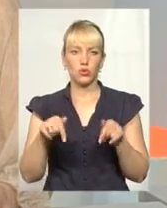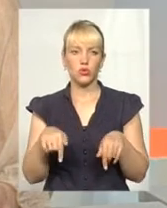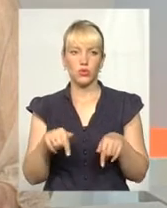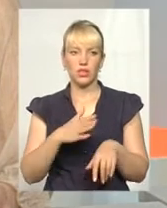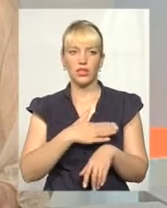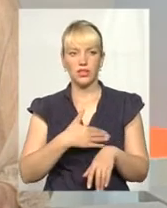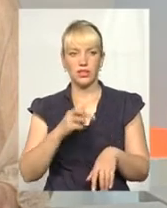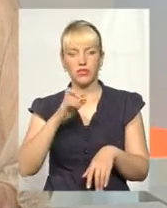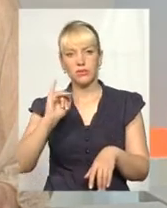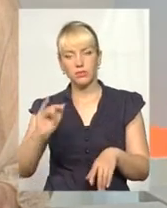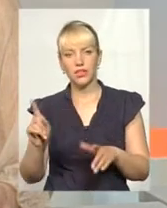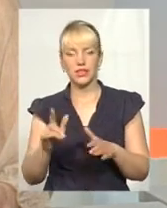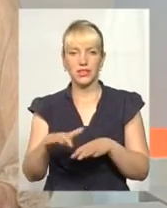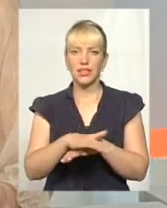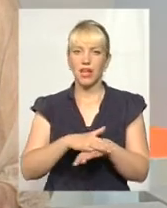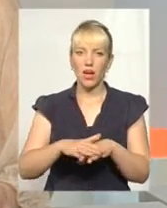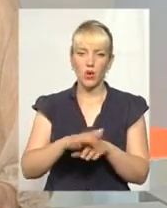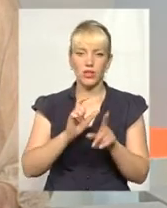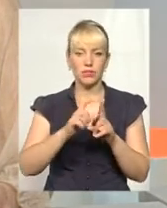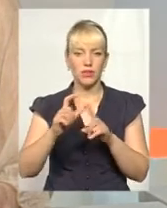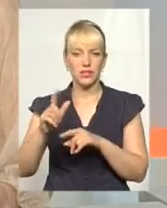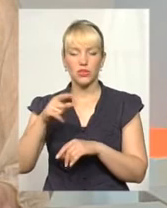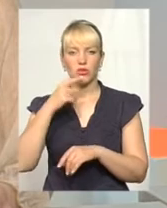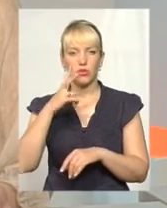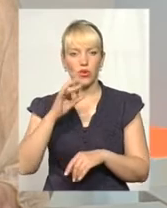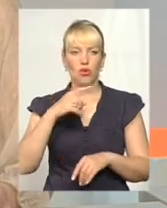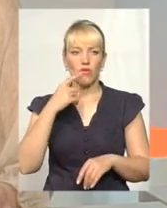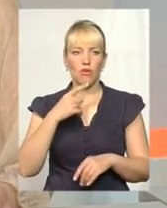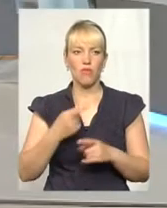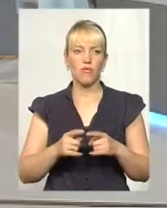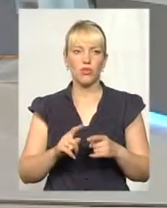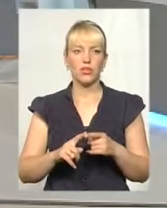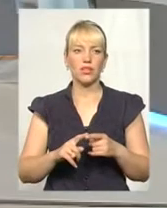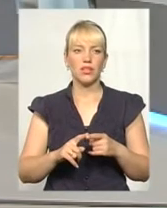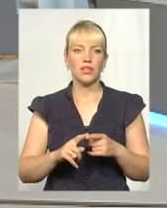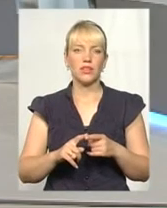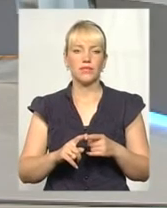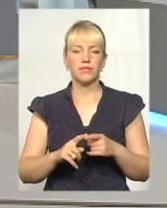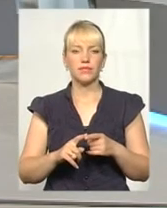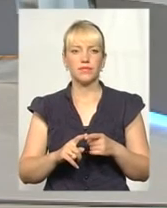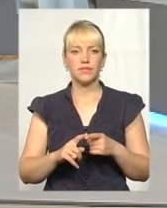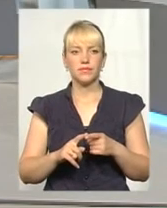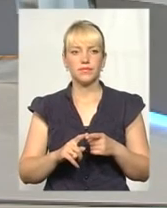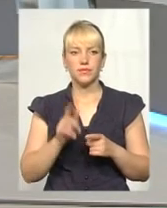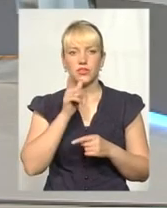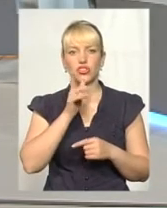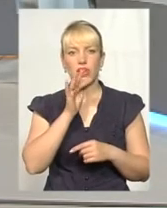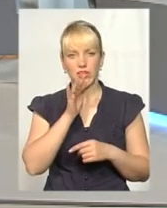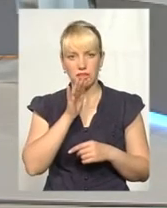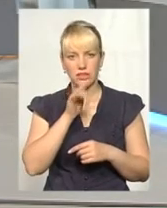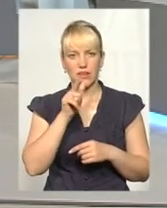хотілося бити якісь такі народні приказки, але кажуть, що всякому горі час лікує. Час він